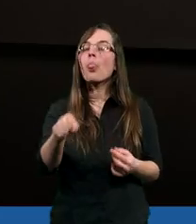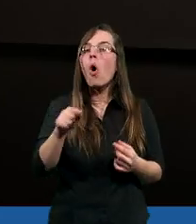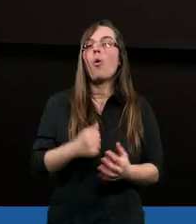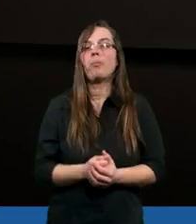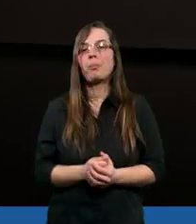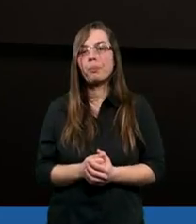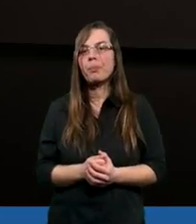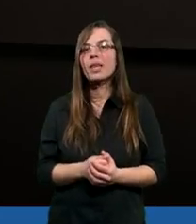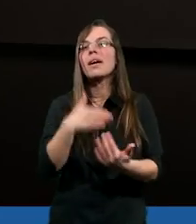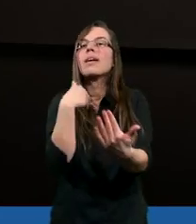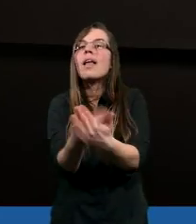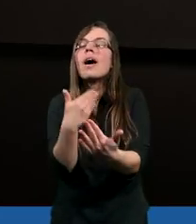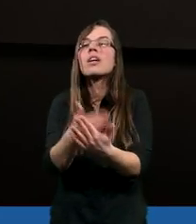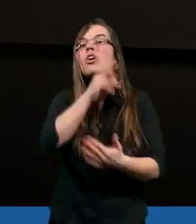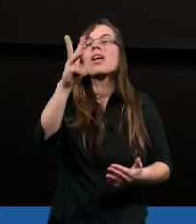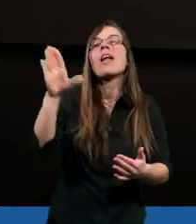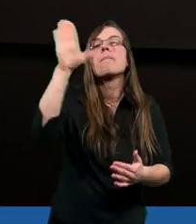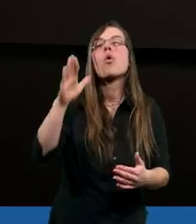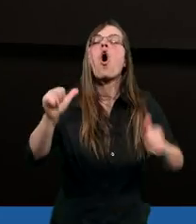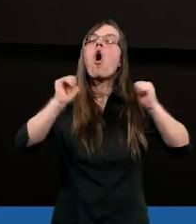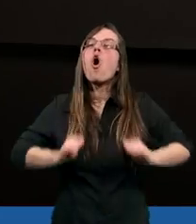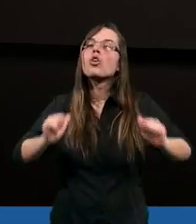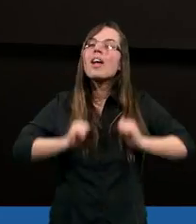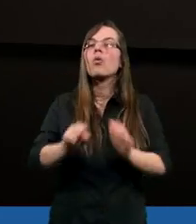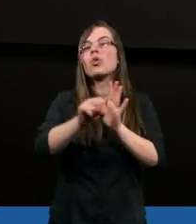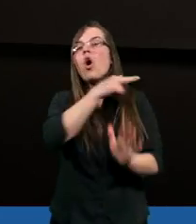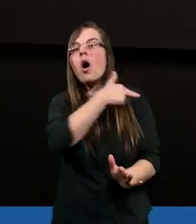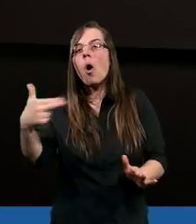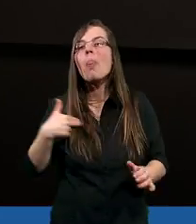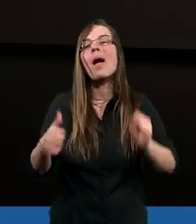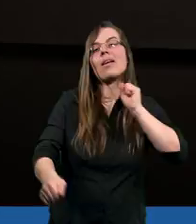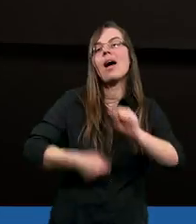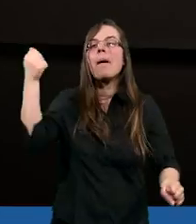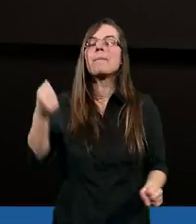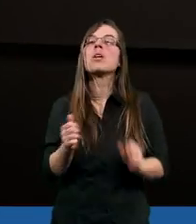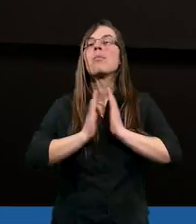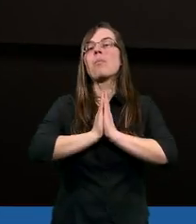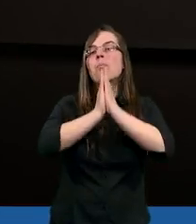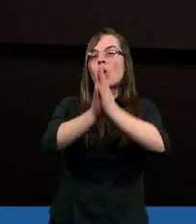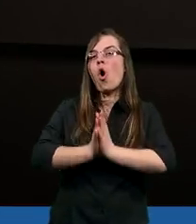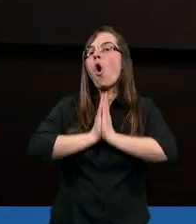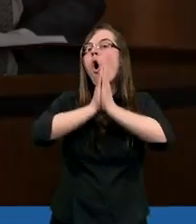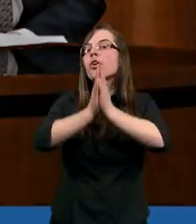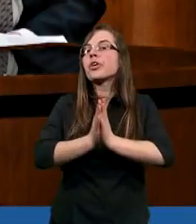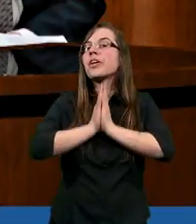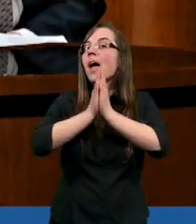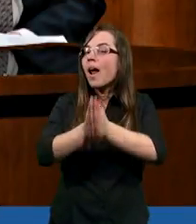dlaczego jednak Pan Bóg oczekuje od nas, abyśmy prosili Go?